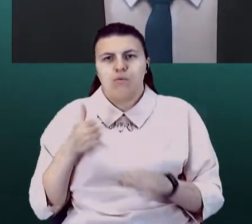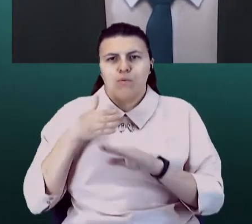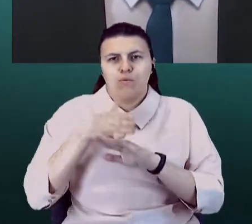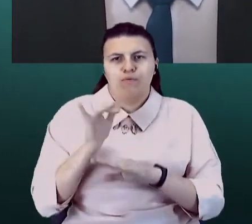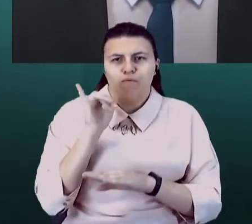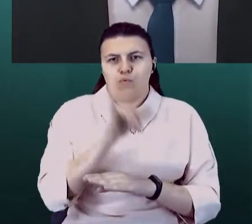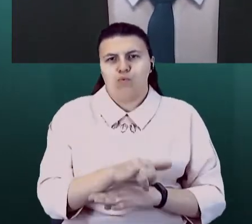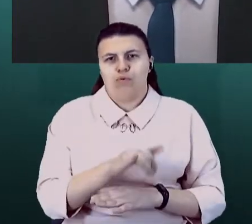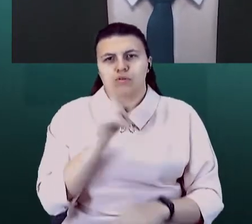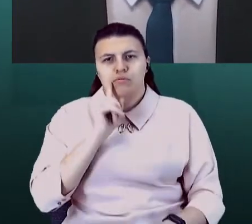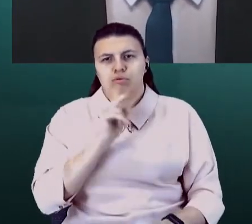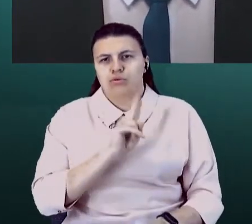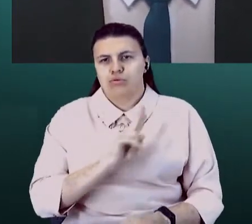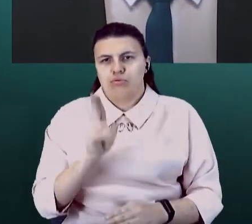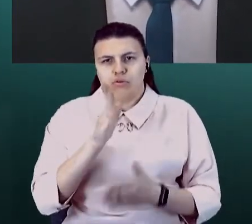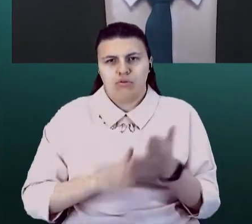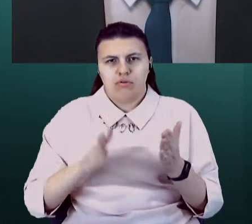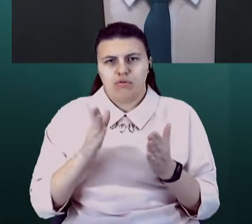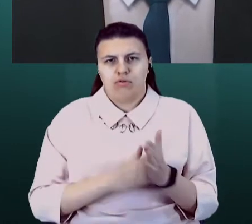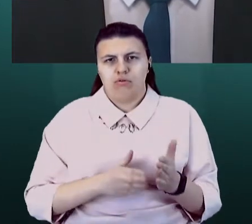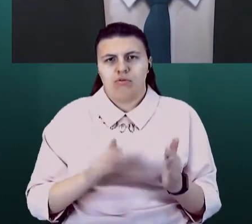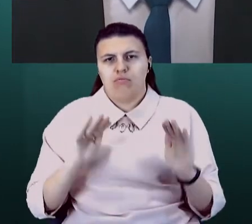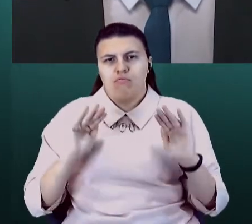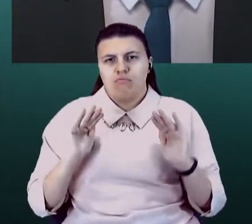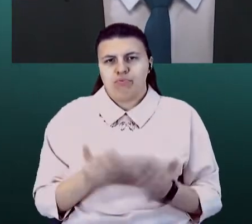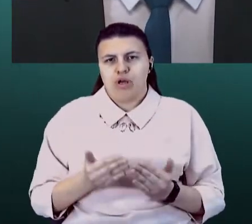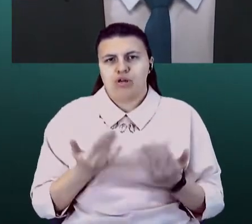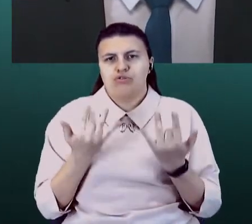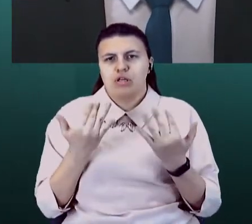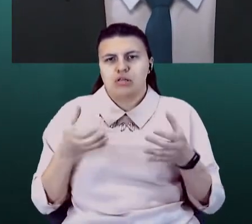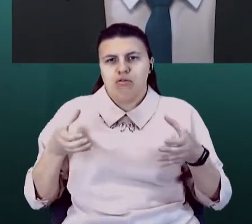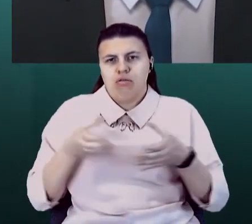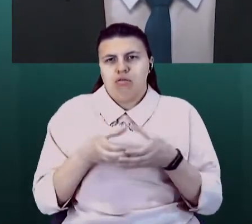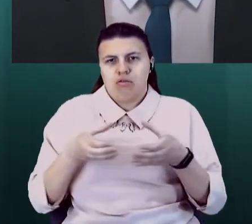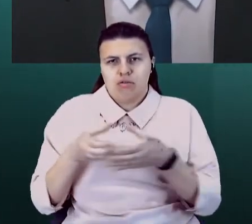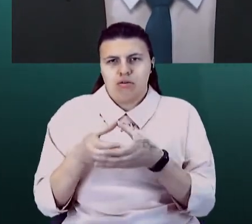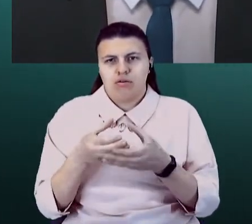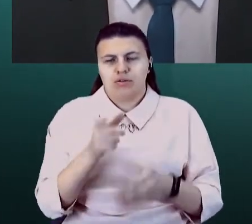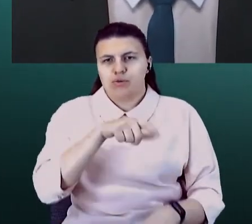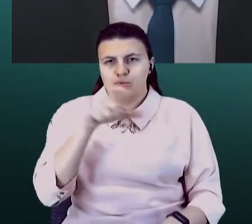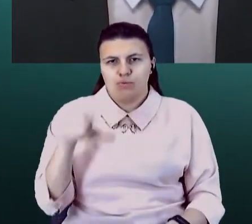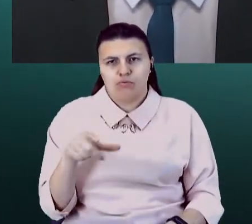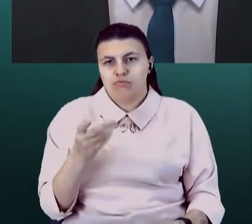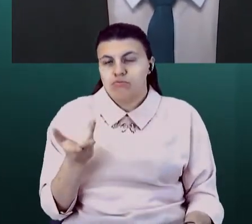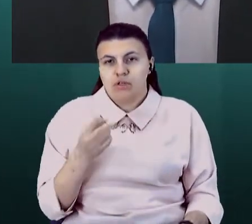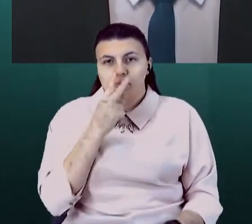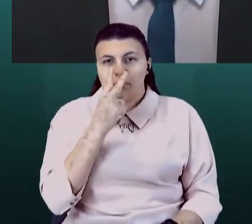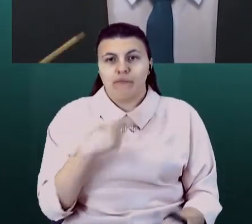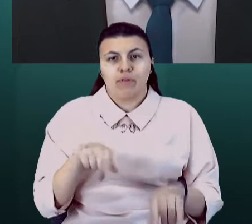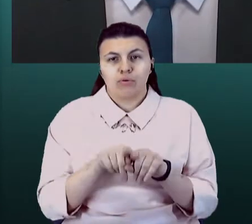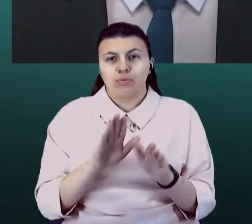І обмежень за кількістю людей у компанії, які збираються, також поки що не висувають. От все ж таки, Ви бачите, в таких умовах